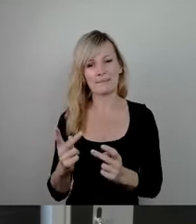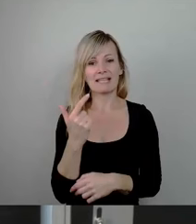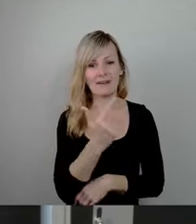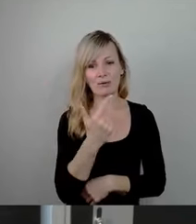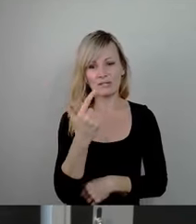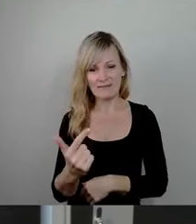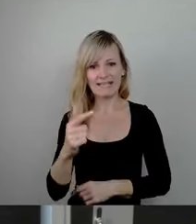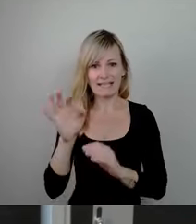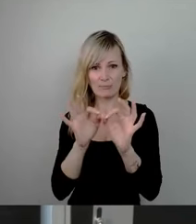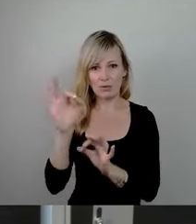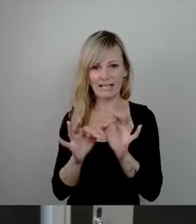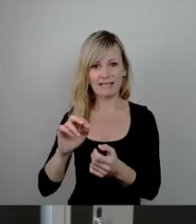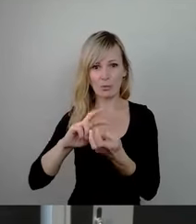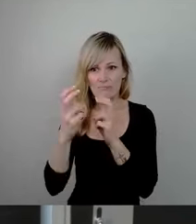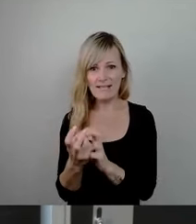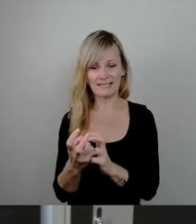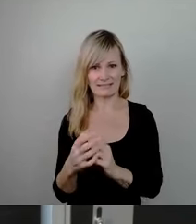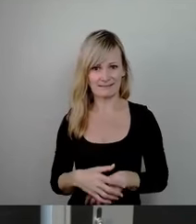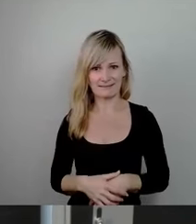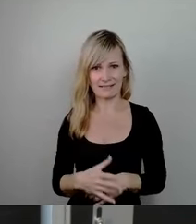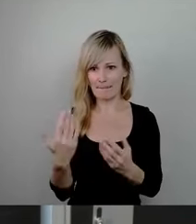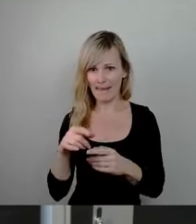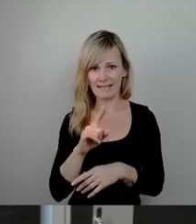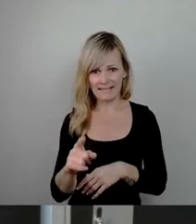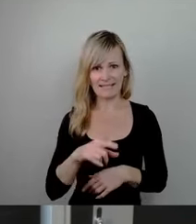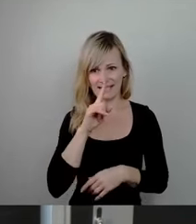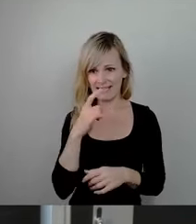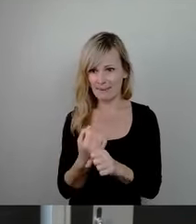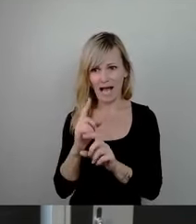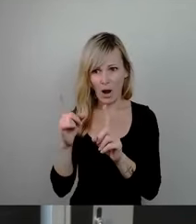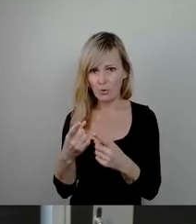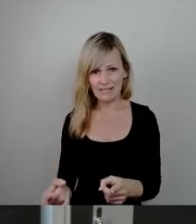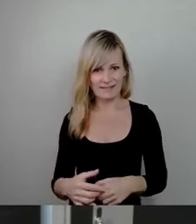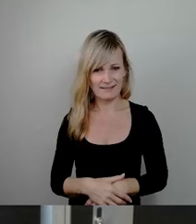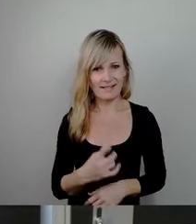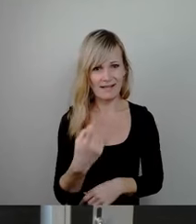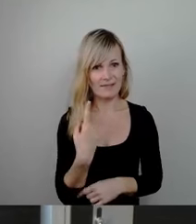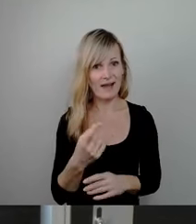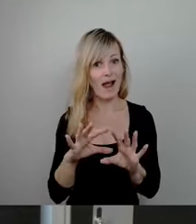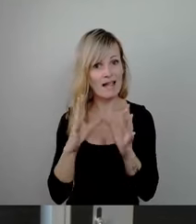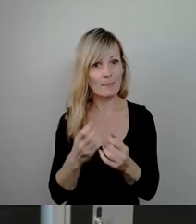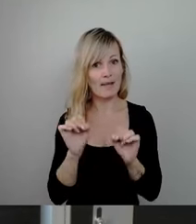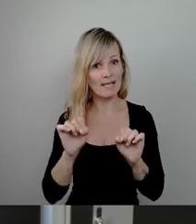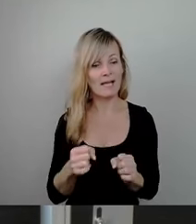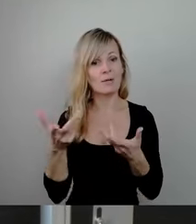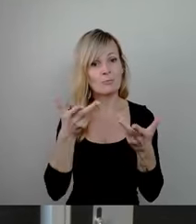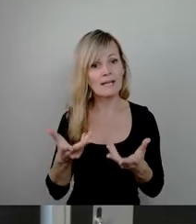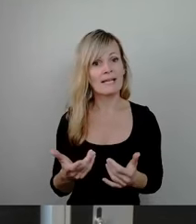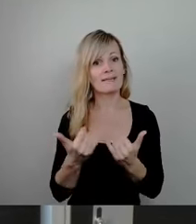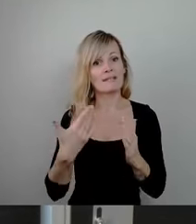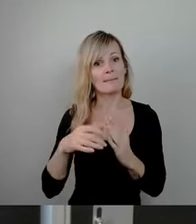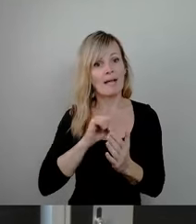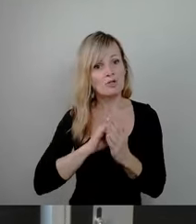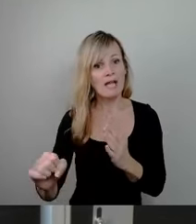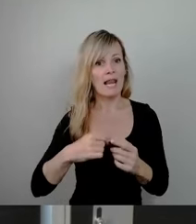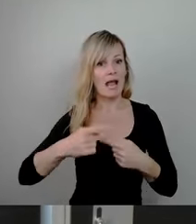umgesetzt. Auch das wird nicht gemacht. Wir können generell darüber reden, wie Abläufe schneller wären, aber jetzt den Eindruck zu